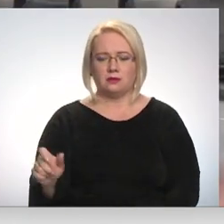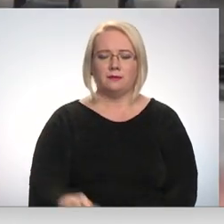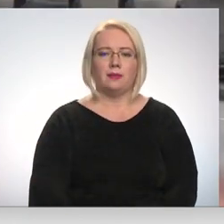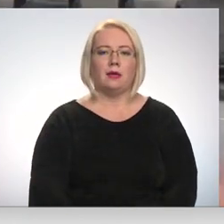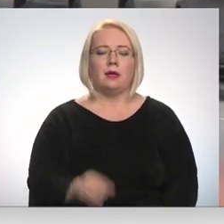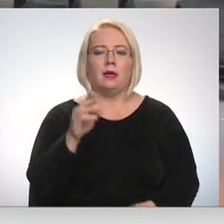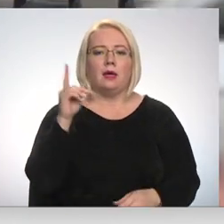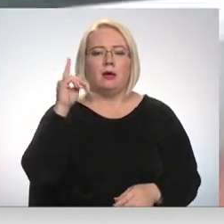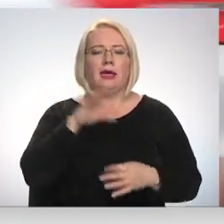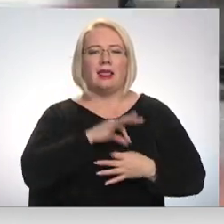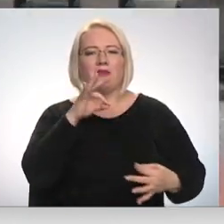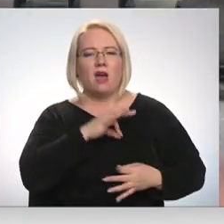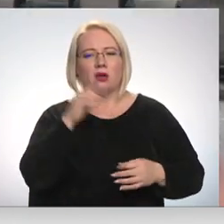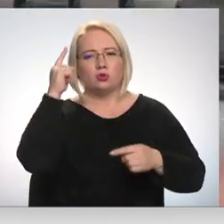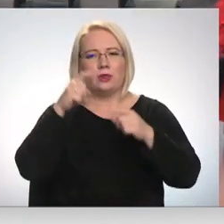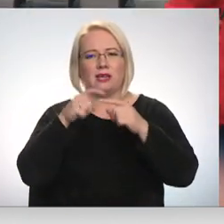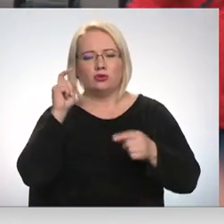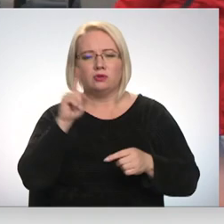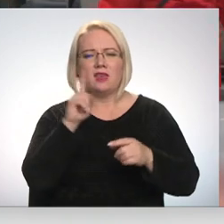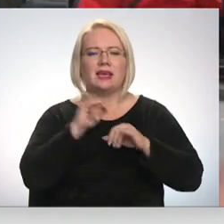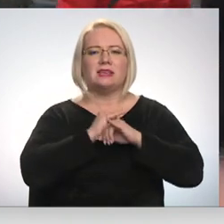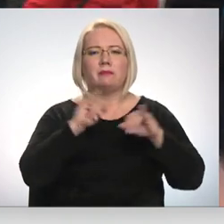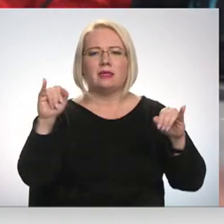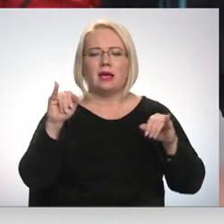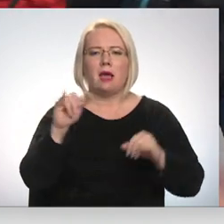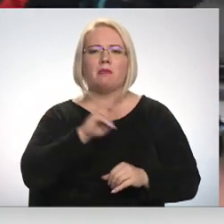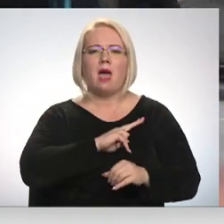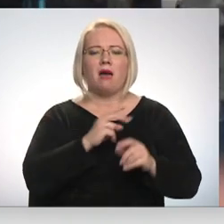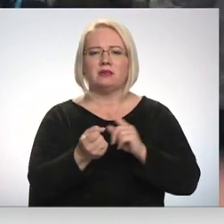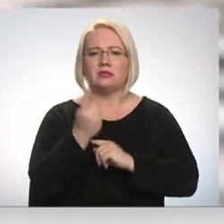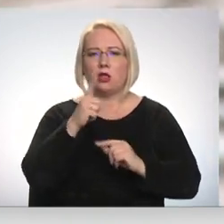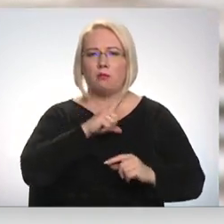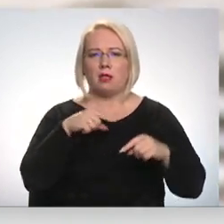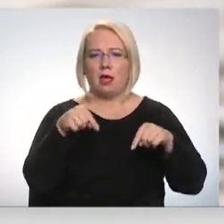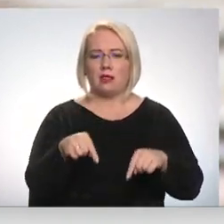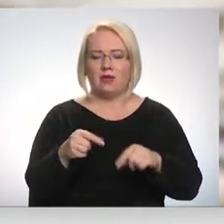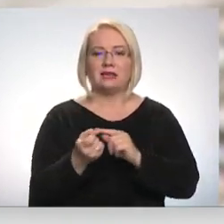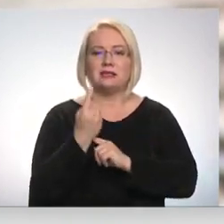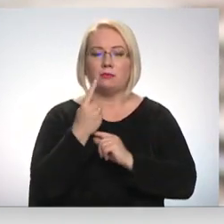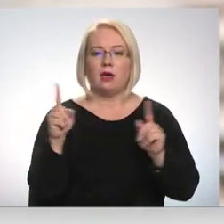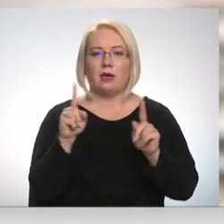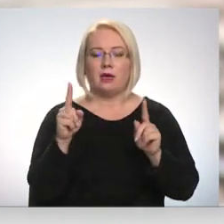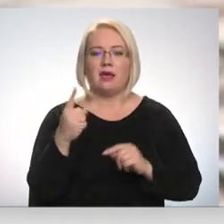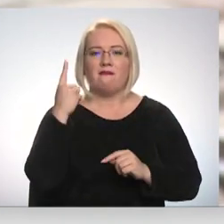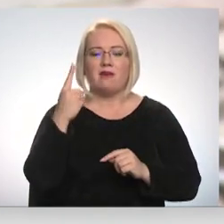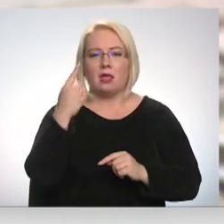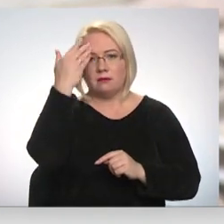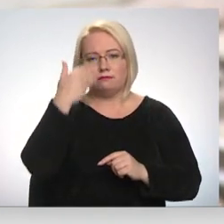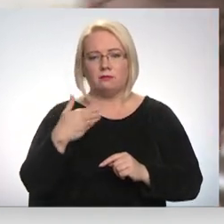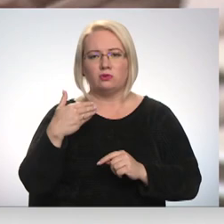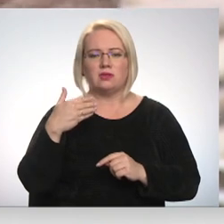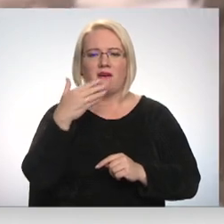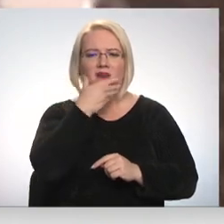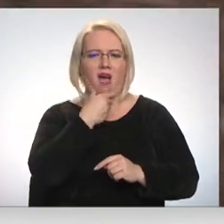Mijokarda infarkts un insults ir viena no izplatītākajiem nāvas cēloņiem Latvijā. Simptomi ir vienas ķermeņa puses vājums.